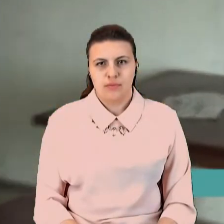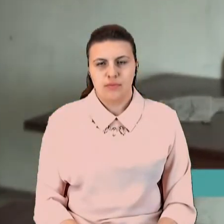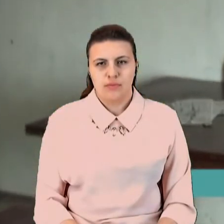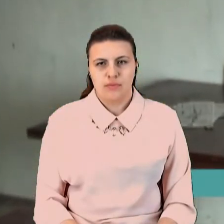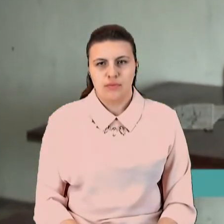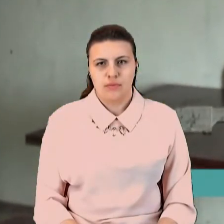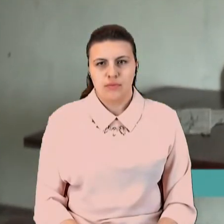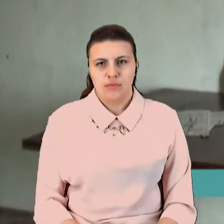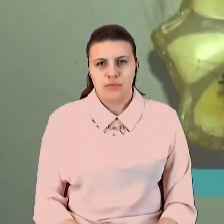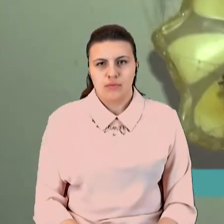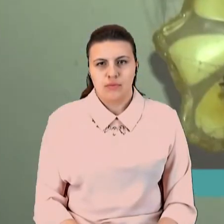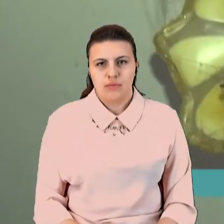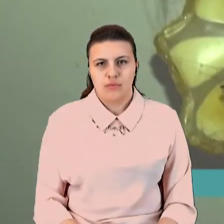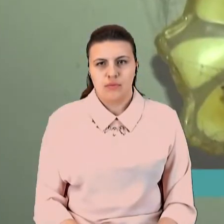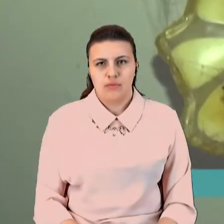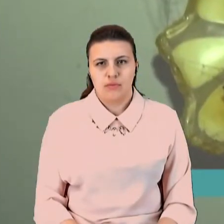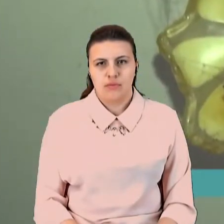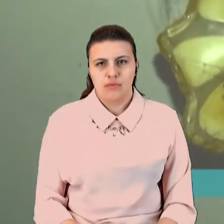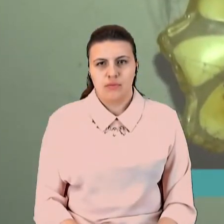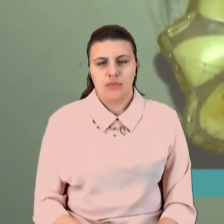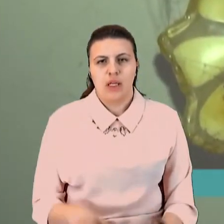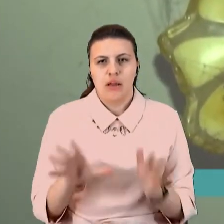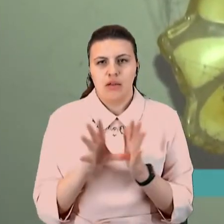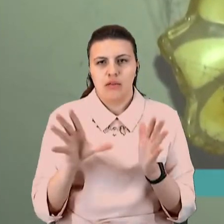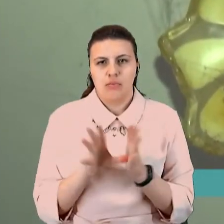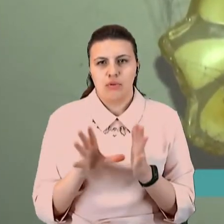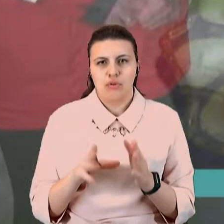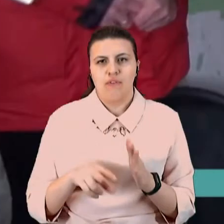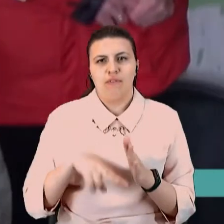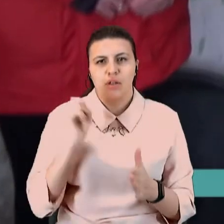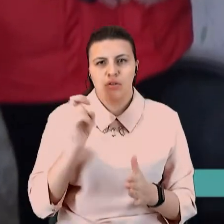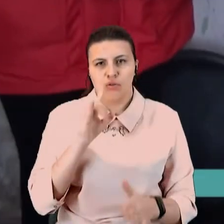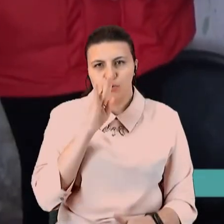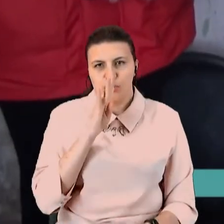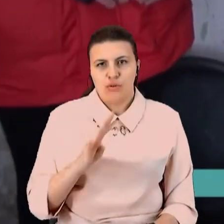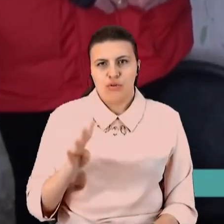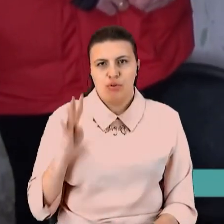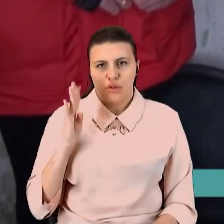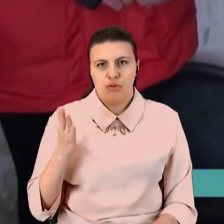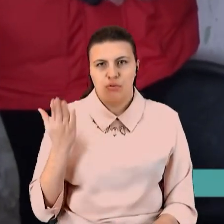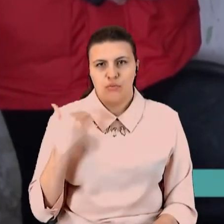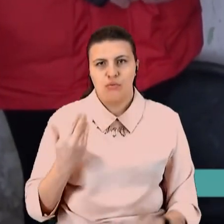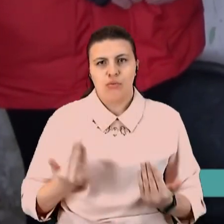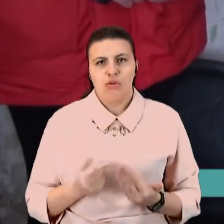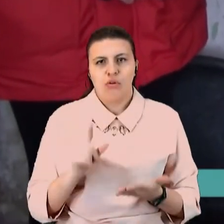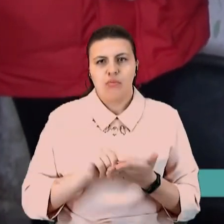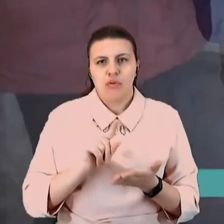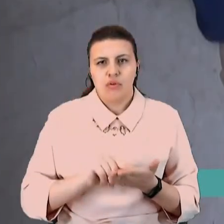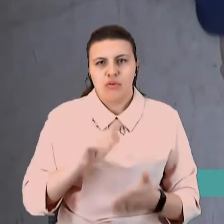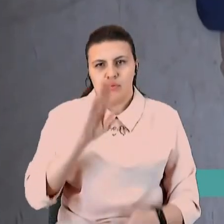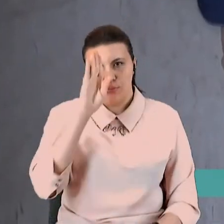господар не вмикає. Електропостачання відключили чотири роки тому. Тут проживає пенсіонер Юрій Кузьменко.